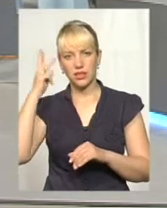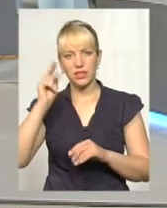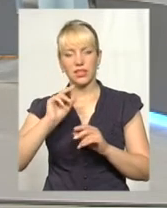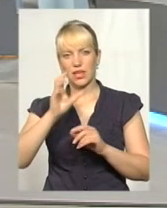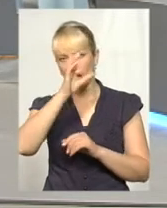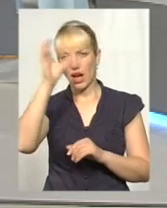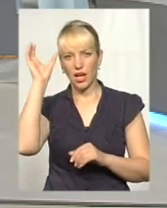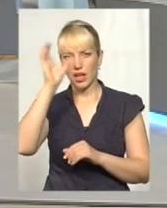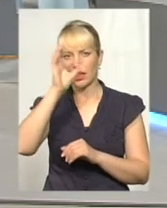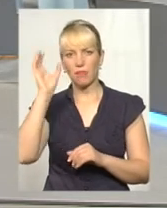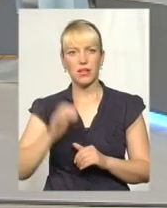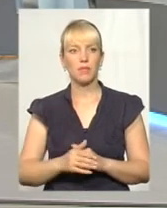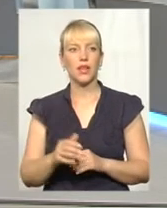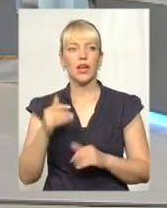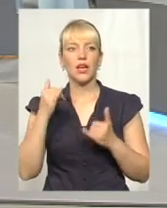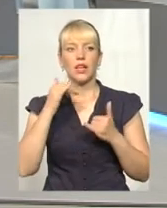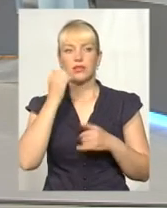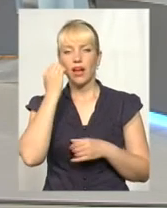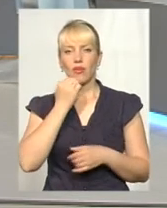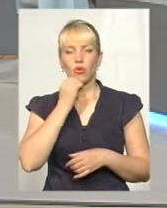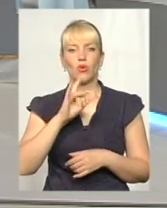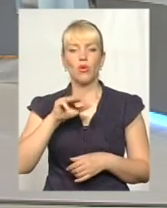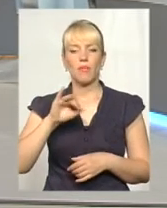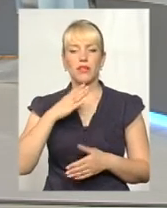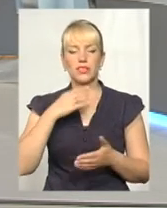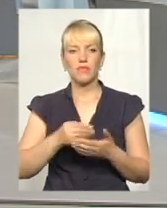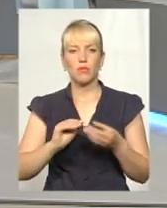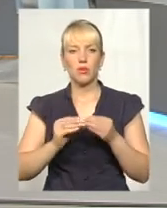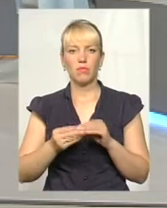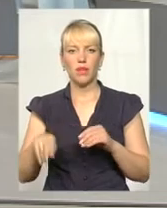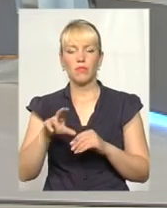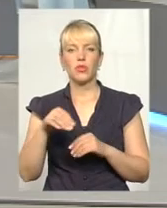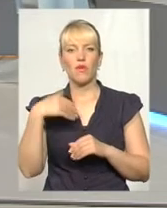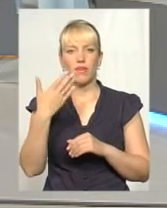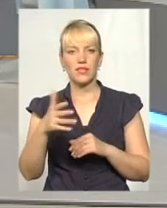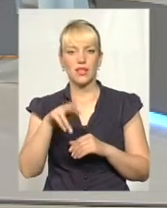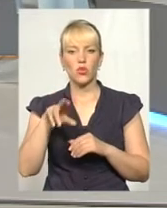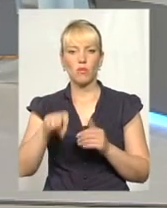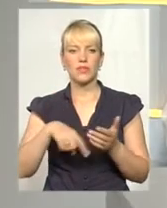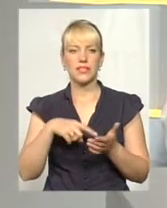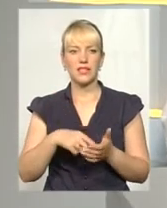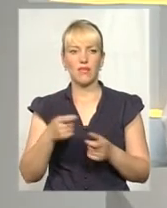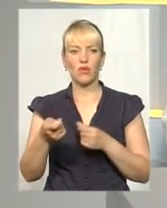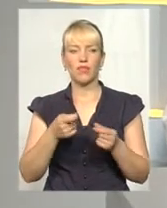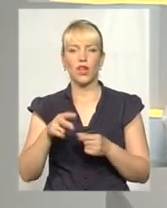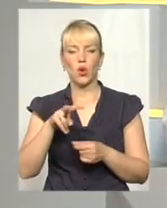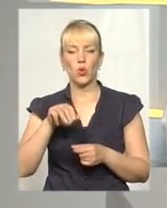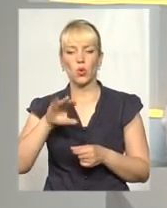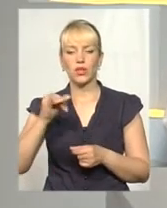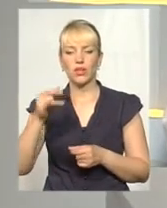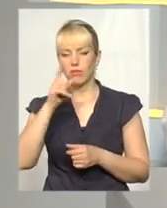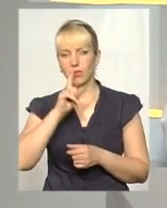Дякую, пане Роман. Зі своїми проблемами до вас, до місцевої влади, у лютому місяці звертались